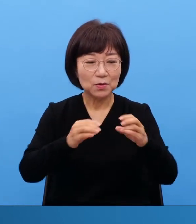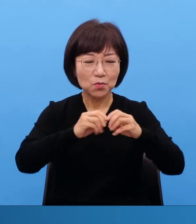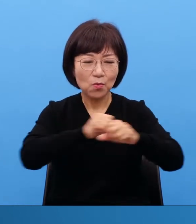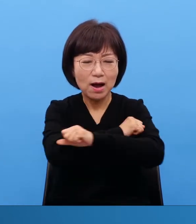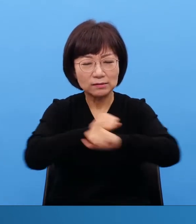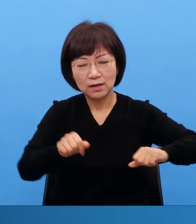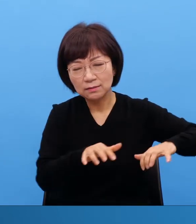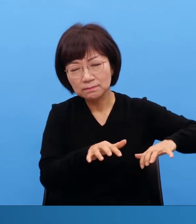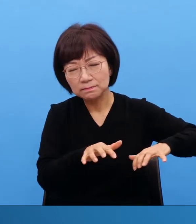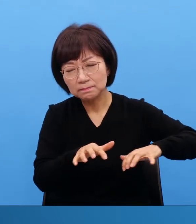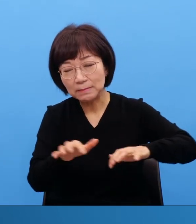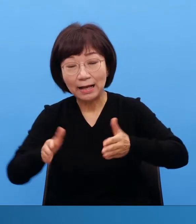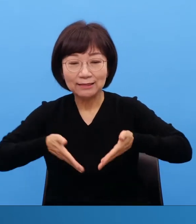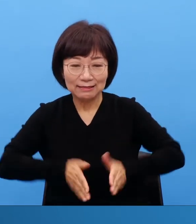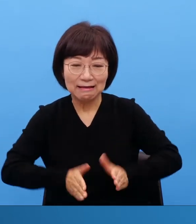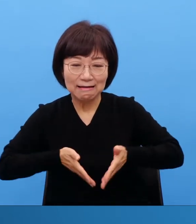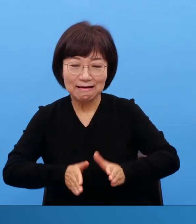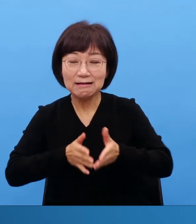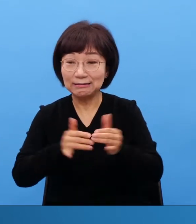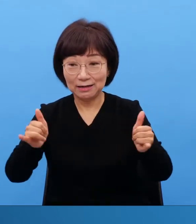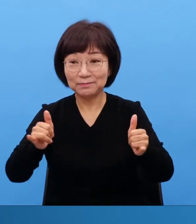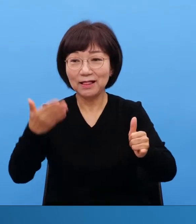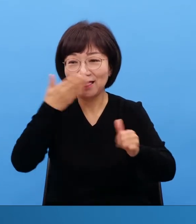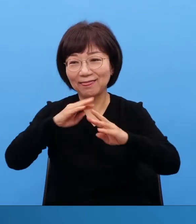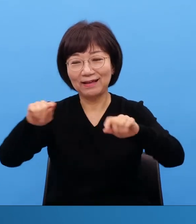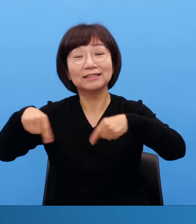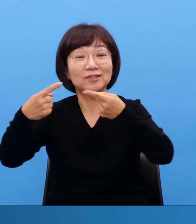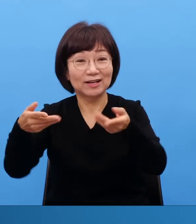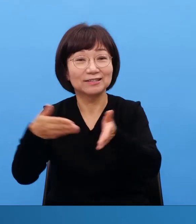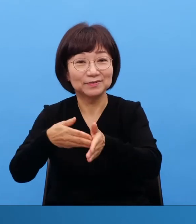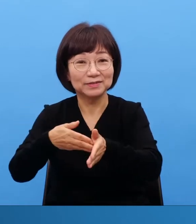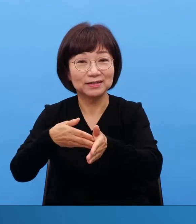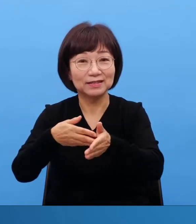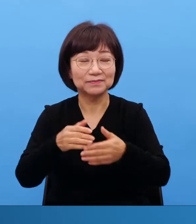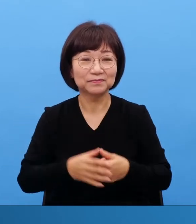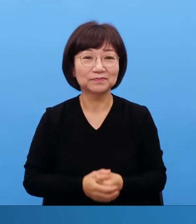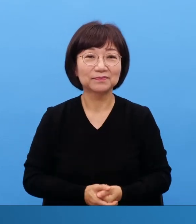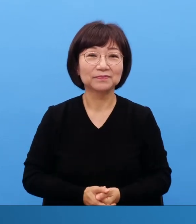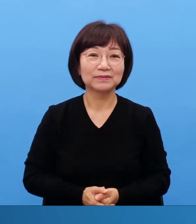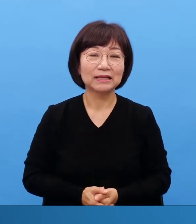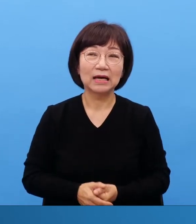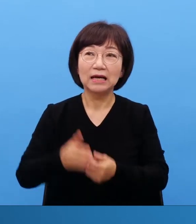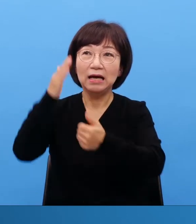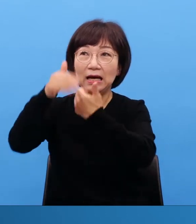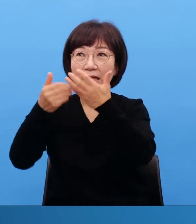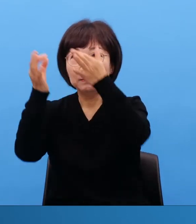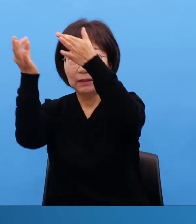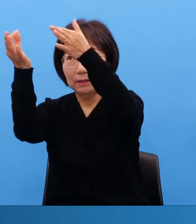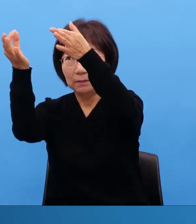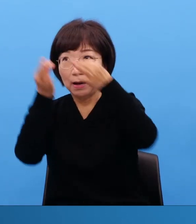하나님이 볼 때 아, 도저히 안 되겠다 이렇게 해서 광야에서 장례식을 다 치른 거예요